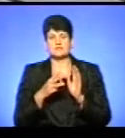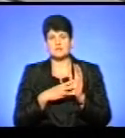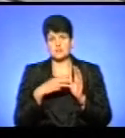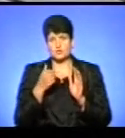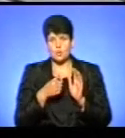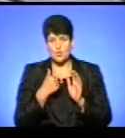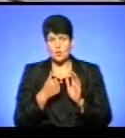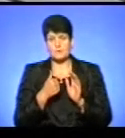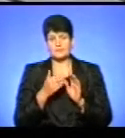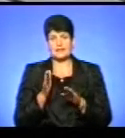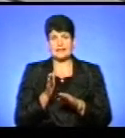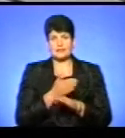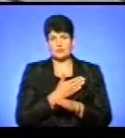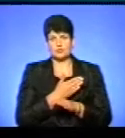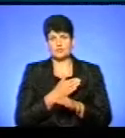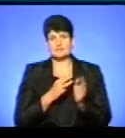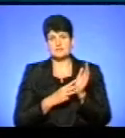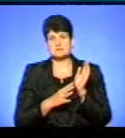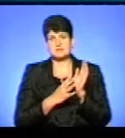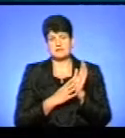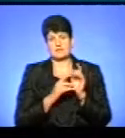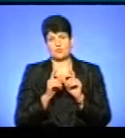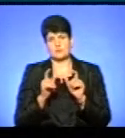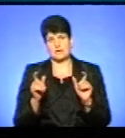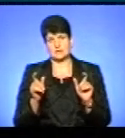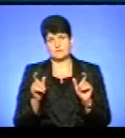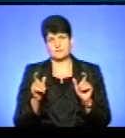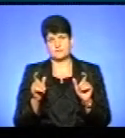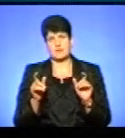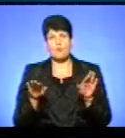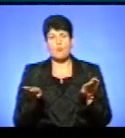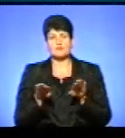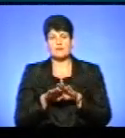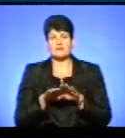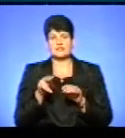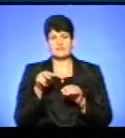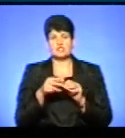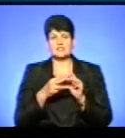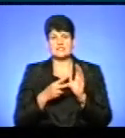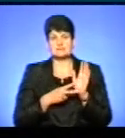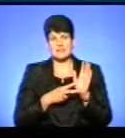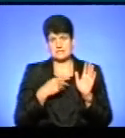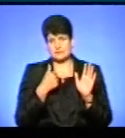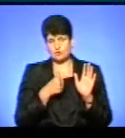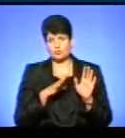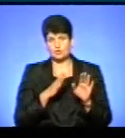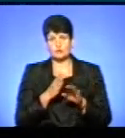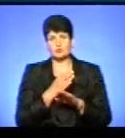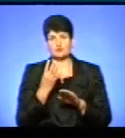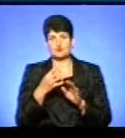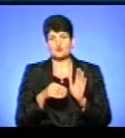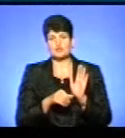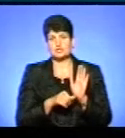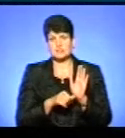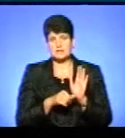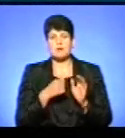демонтовано 89 об'єктів. В порівнянні з 2017 роком було демонтовано 46 об'єктів.